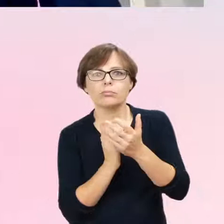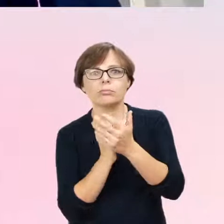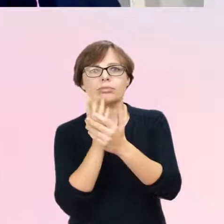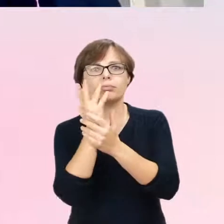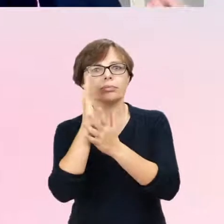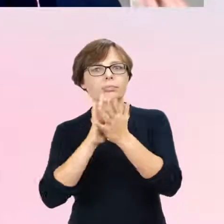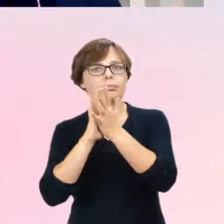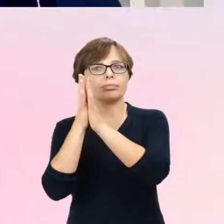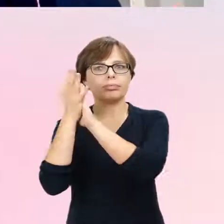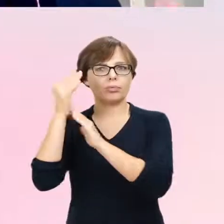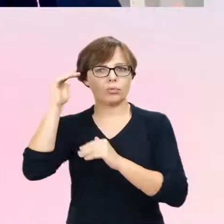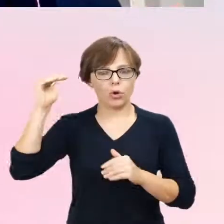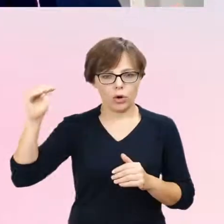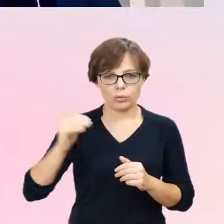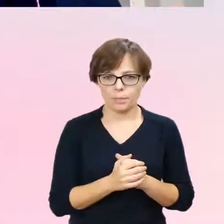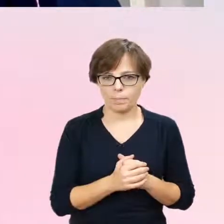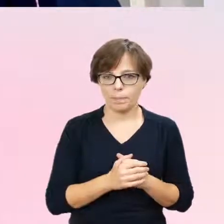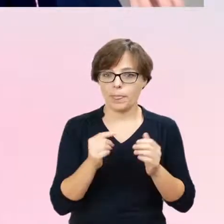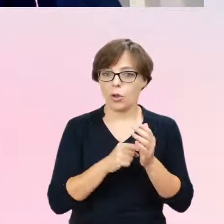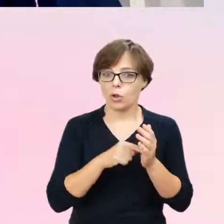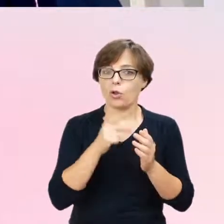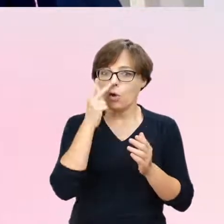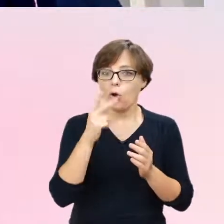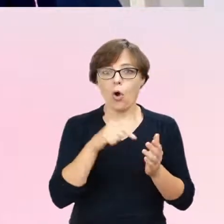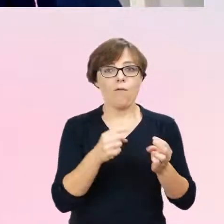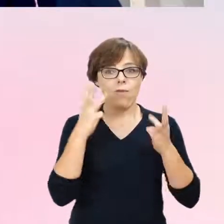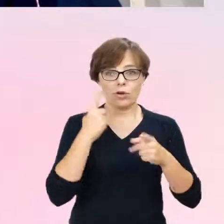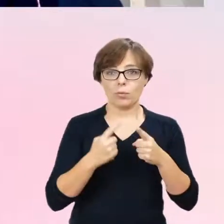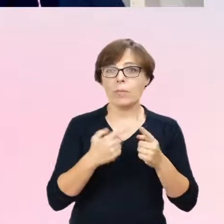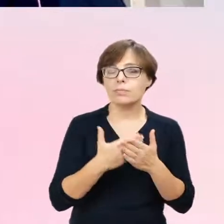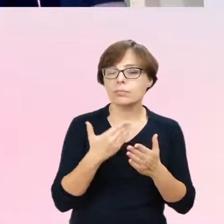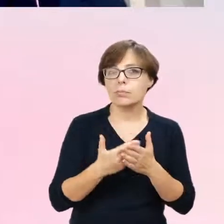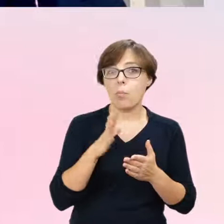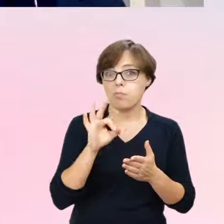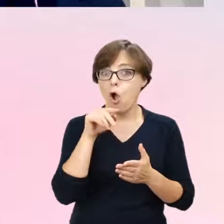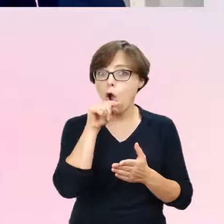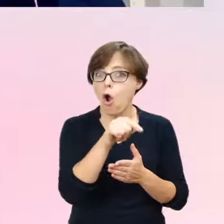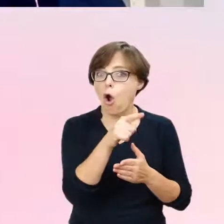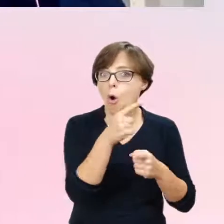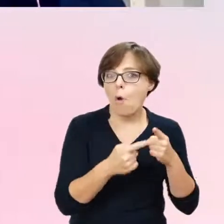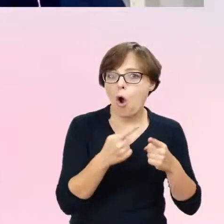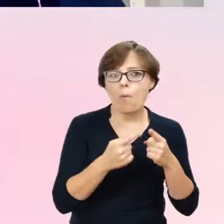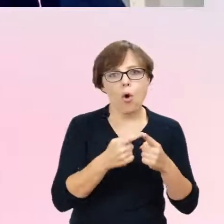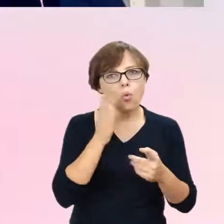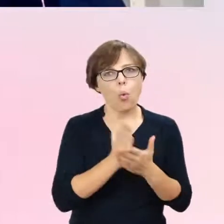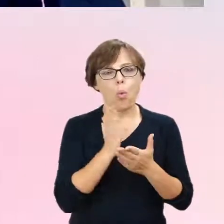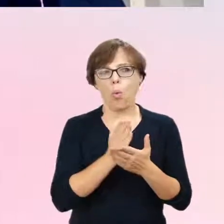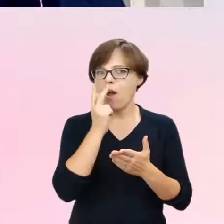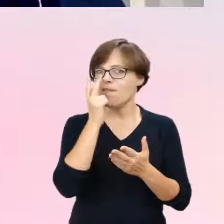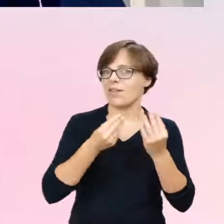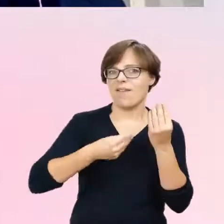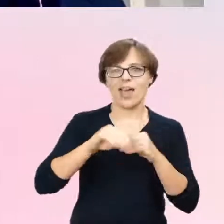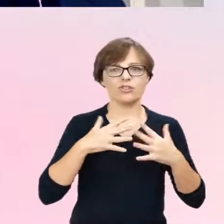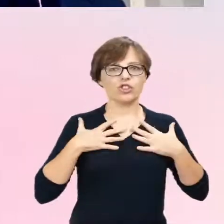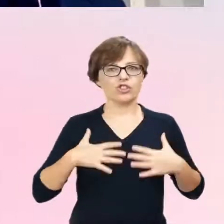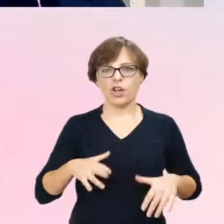moment ważny, bo tutaj w tym momencie albo te cechy dysforii będą bardziej czy w ogóle zaczną się ujawniać. To jest